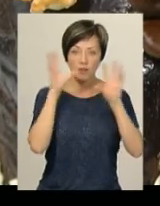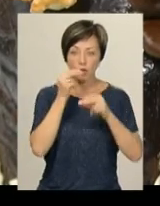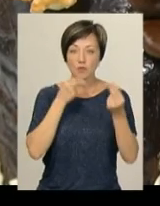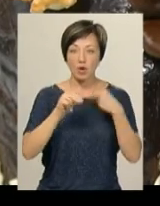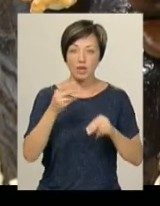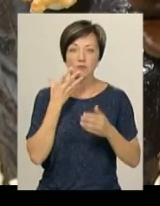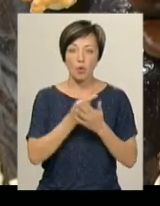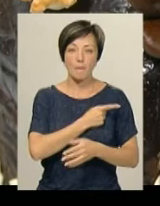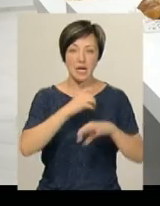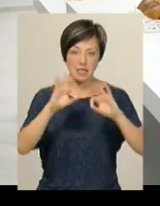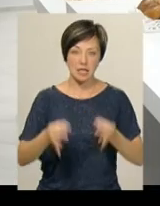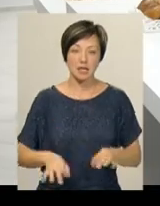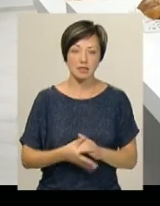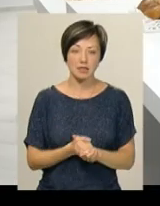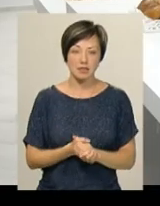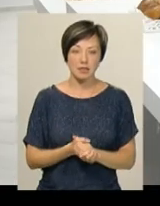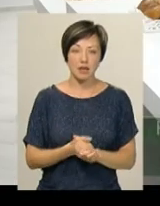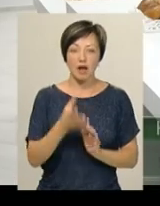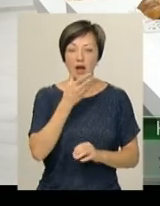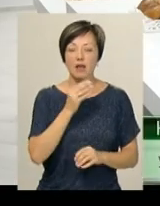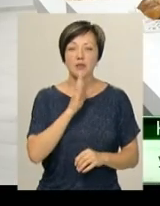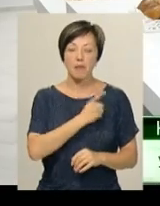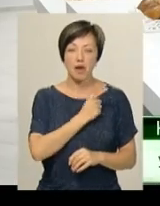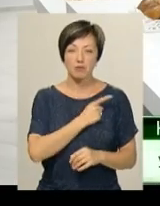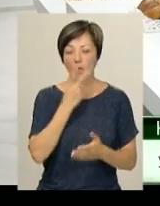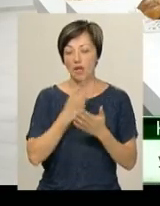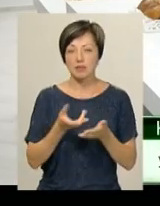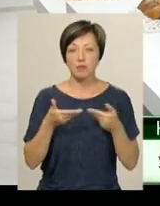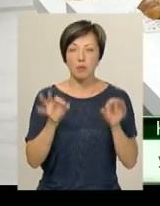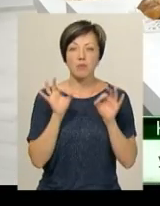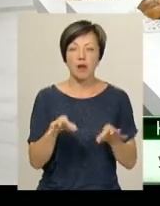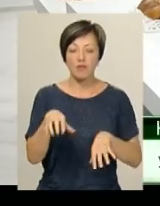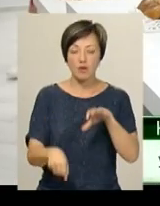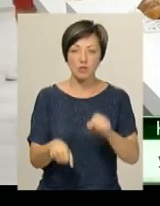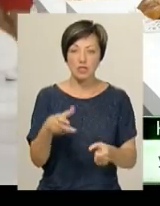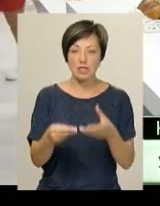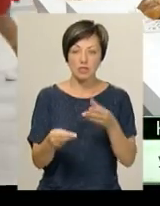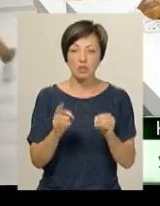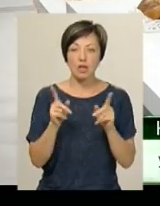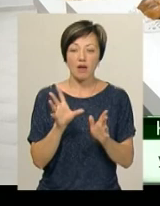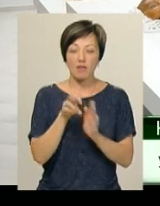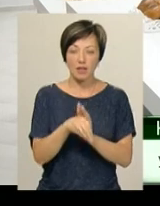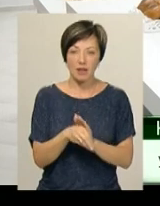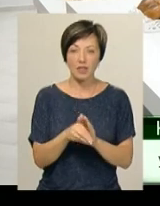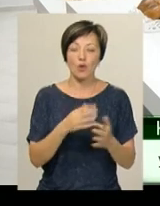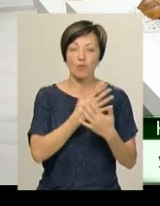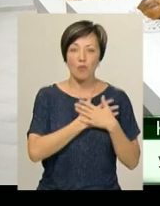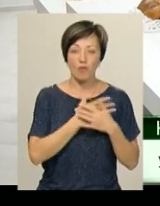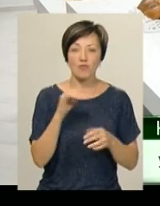покращити свою майстерність. Гарний майстер, який показав нам, як правильно вимішувати тісто, як вкладати туди любов,